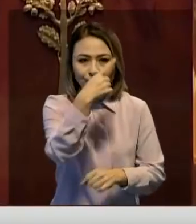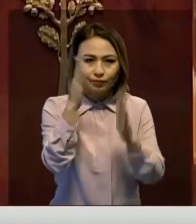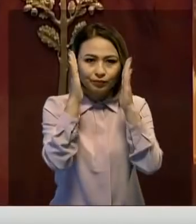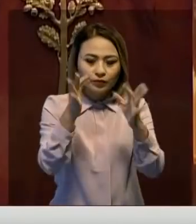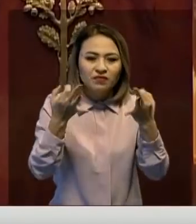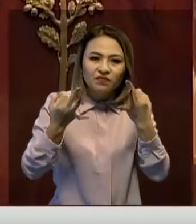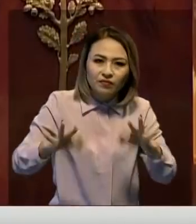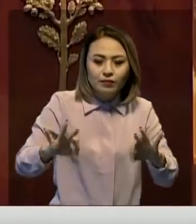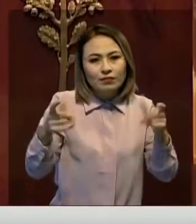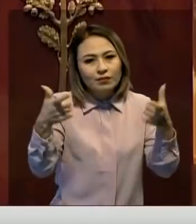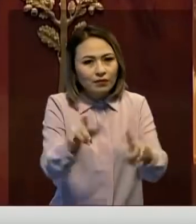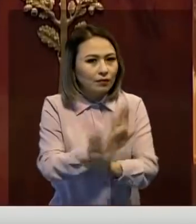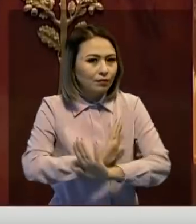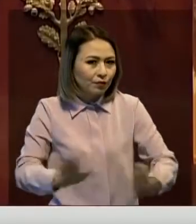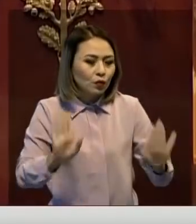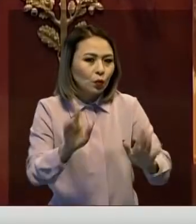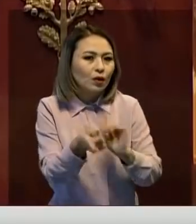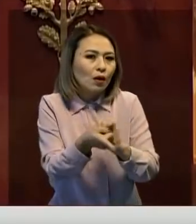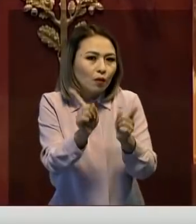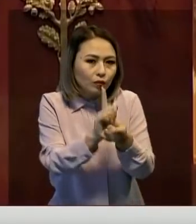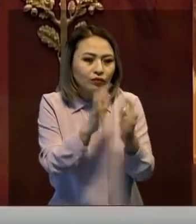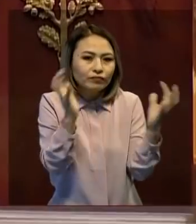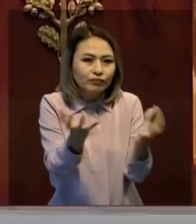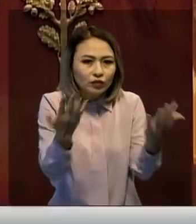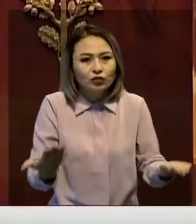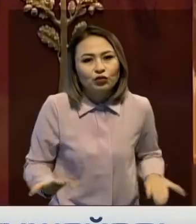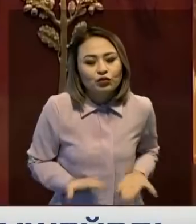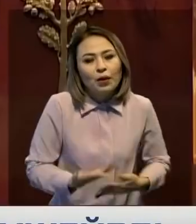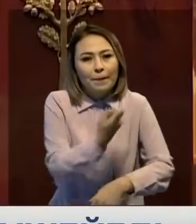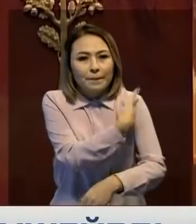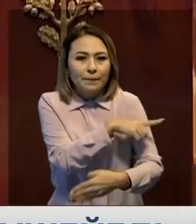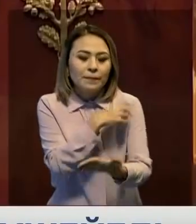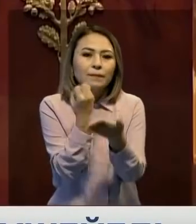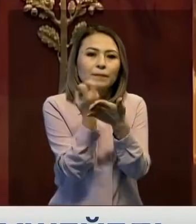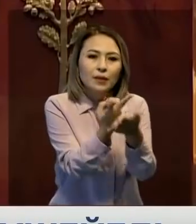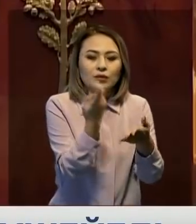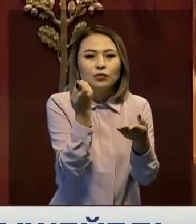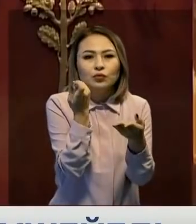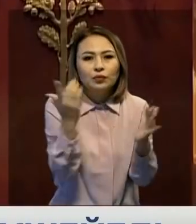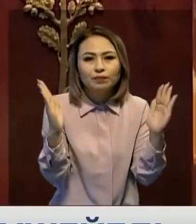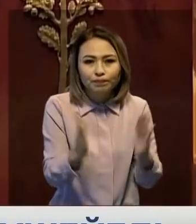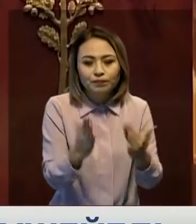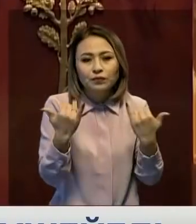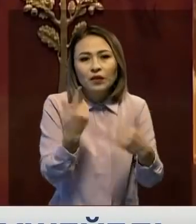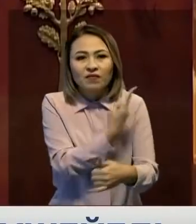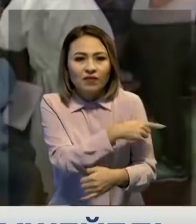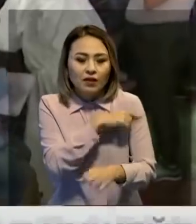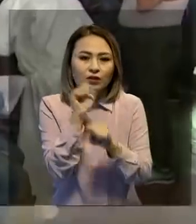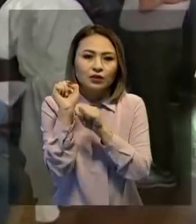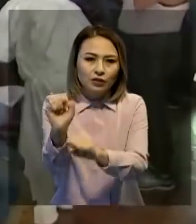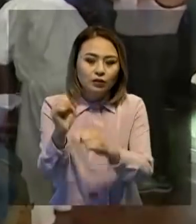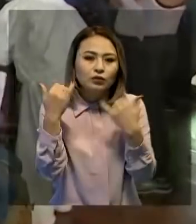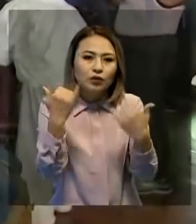еркіндіктерін шектеуемес. Керсінше, олардың өмірін сақтап, ауруқаналарға түсетін ауыртпалықта азайту, дәрігерлерімізді қорғау.